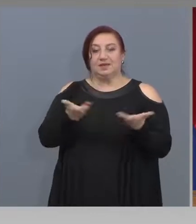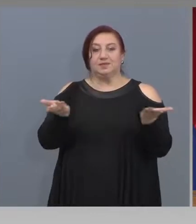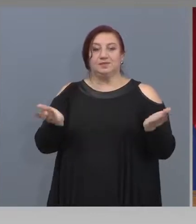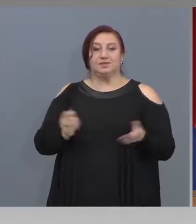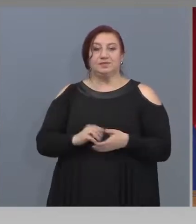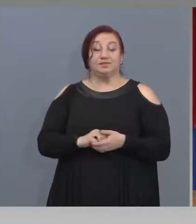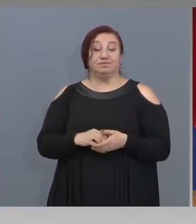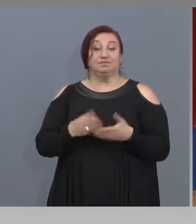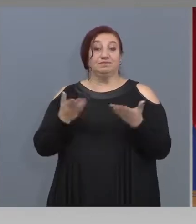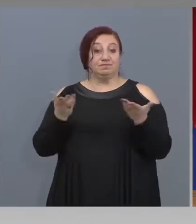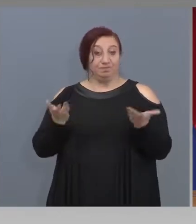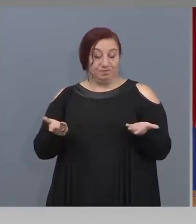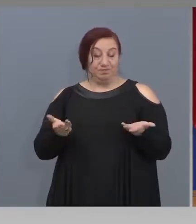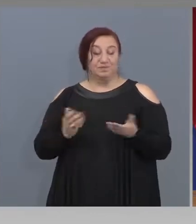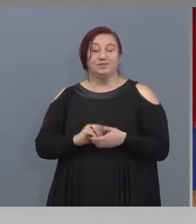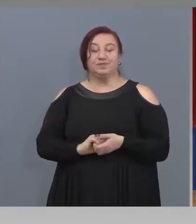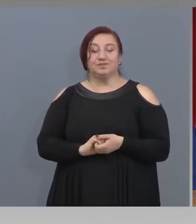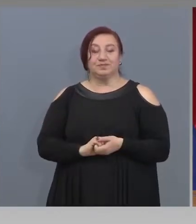Така че